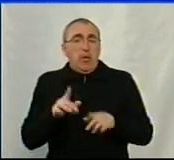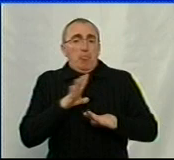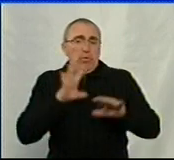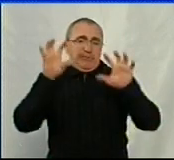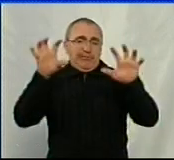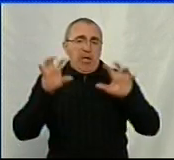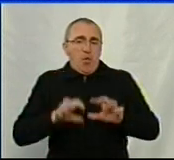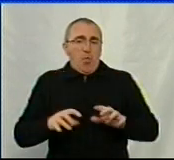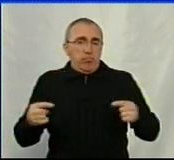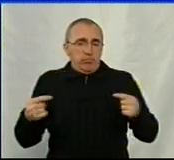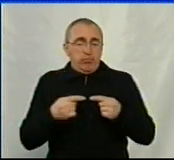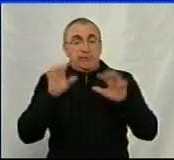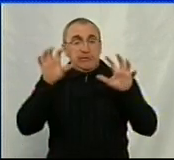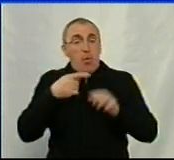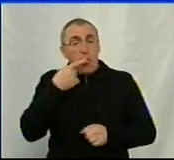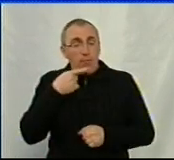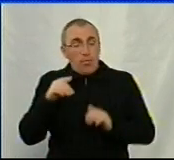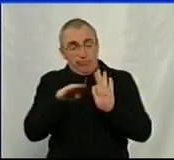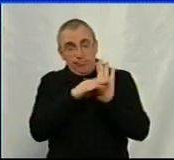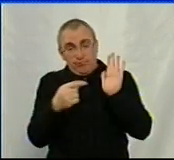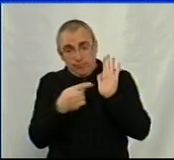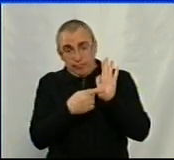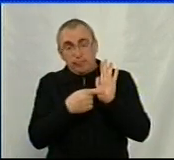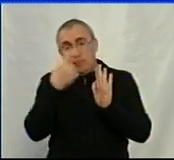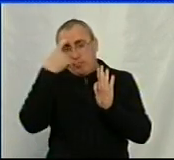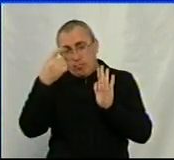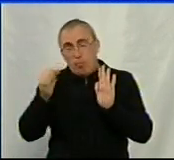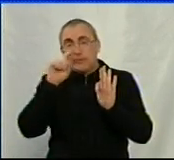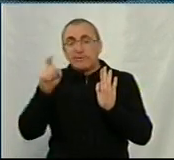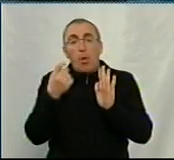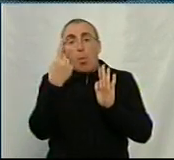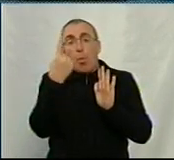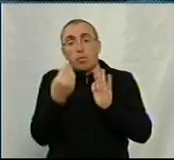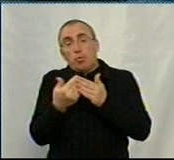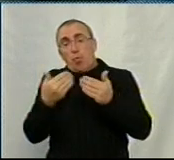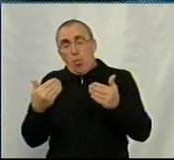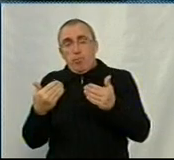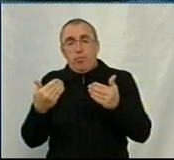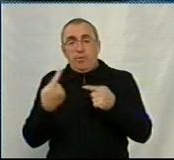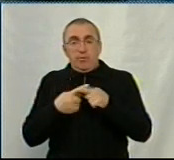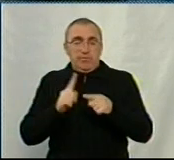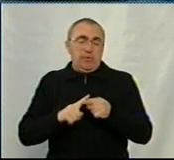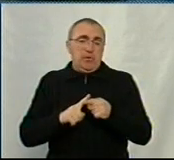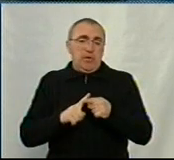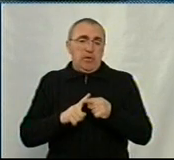законно. А в законі говориться про те, що повідомляти можна за добу стосовно таких